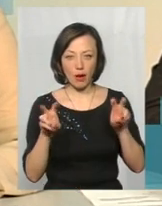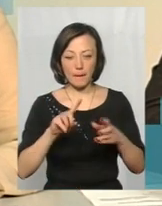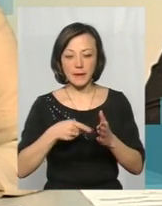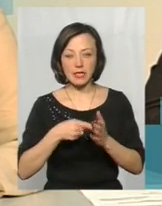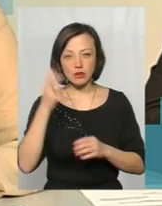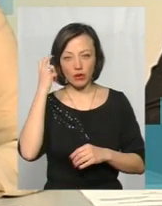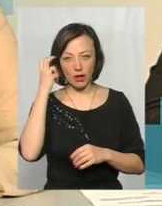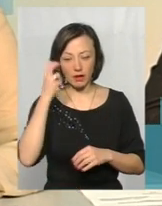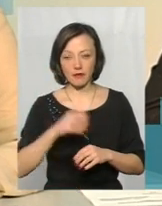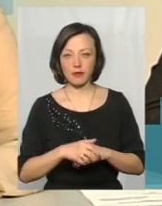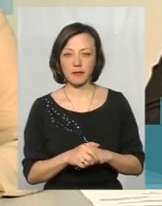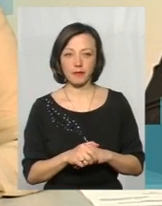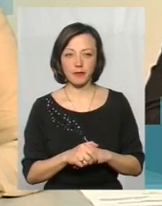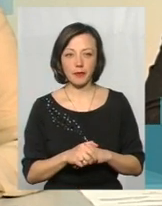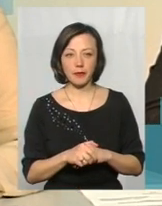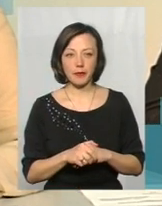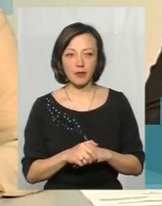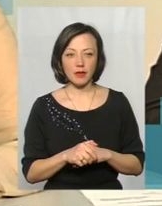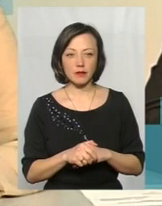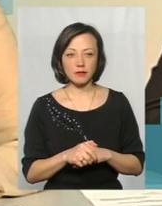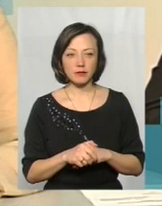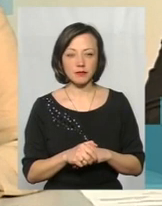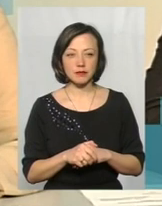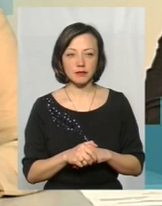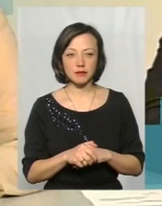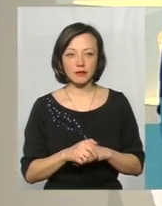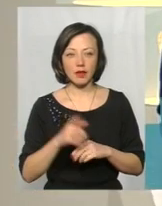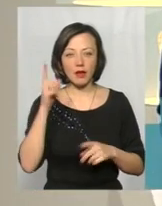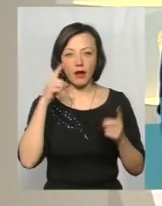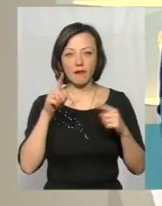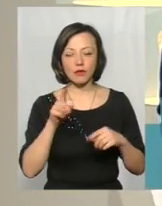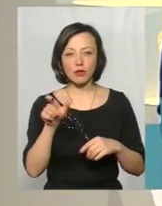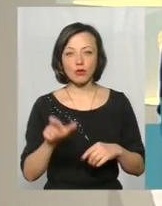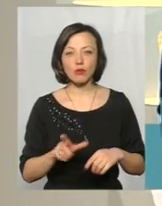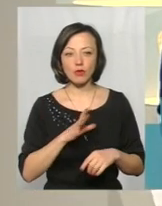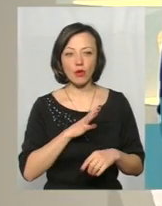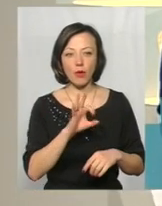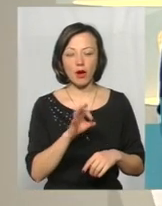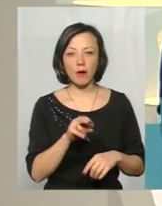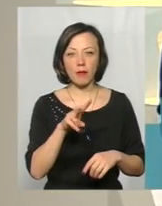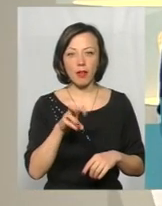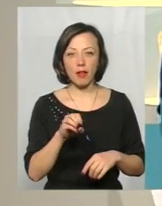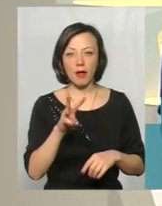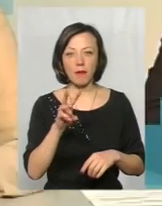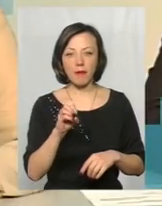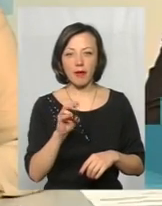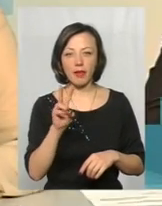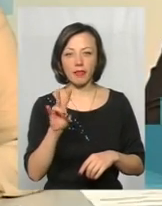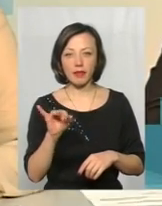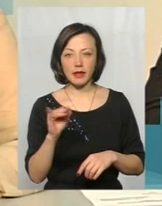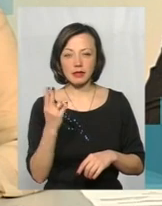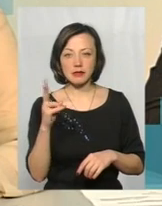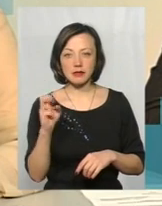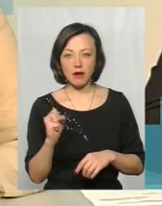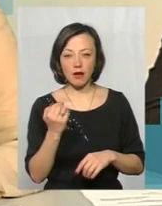Автором була Ольга Пламеницька. Знаємо всі її мати Євгенію Пламеницькою, яка вклала